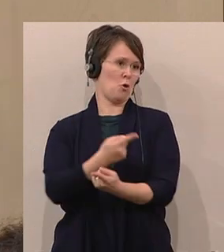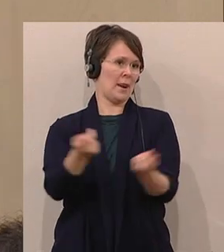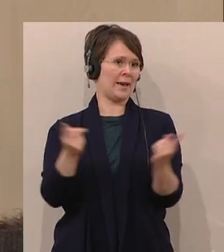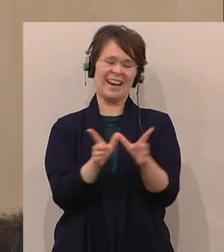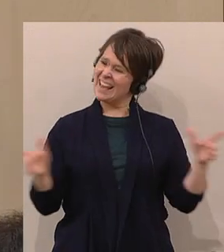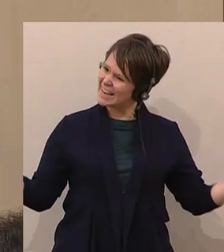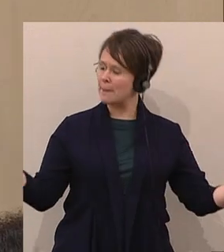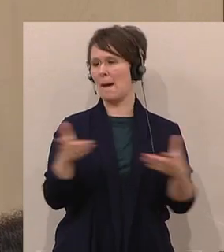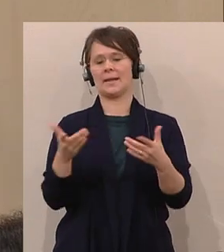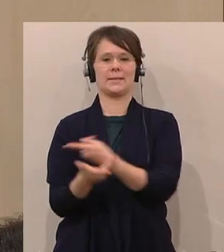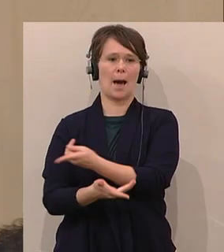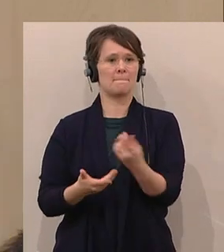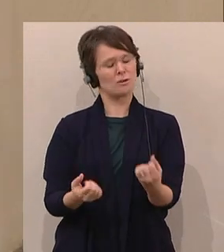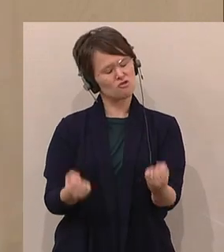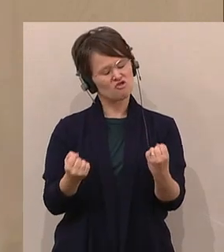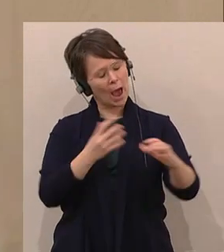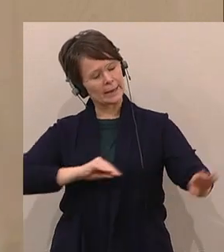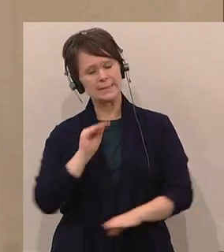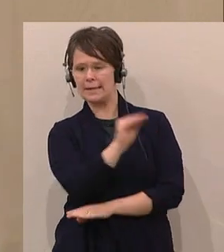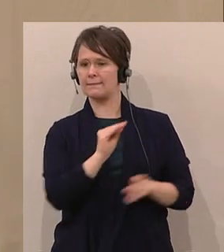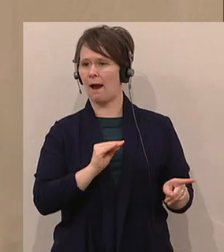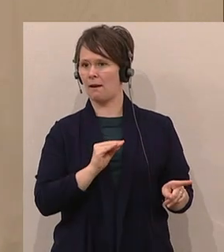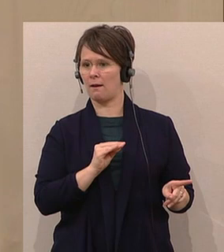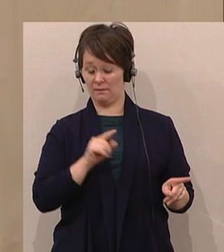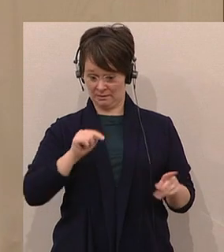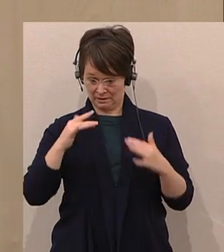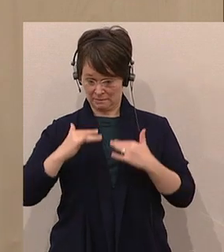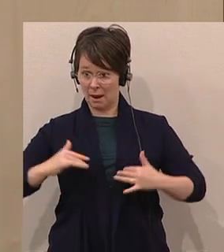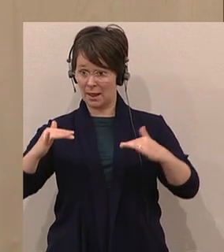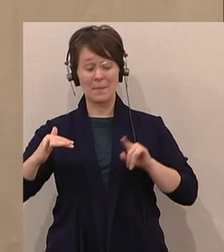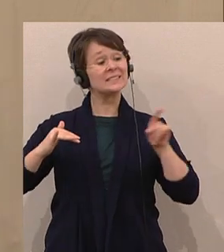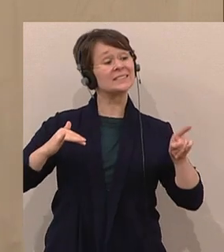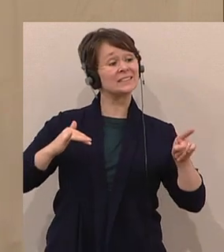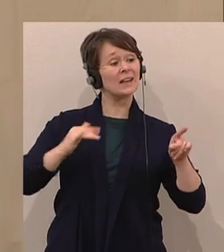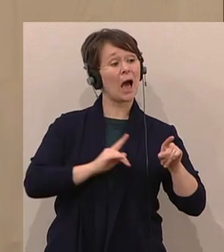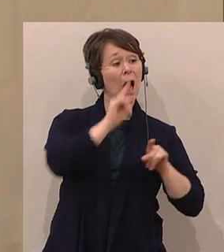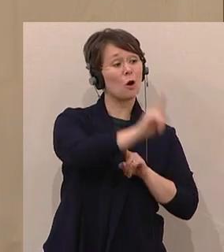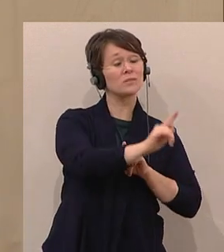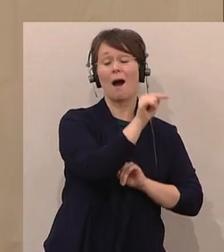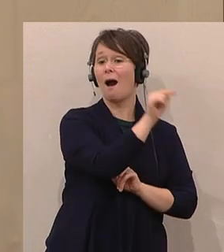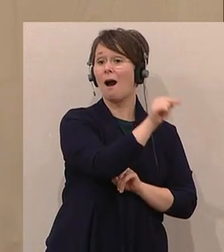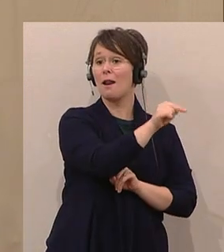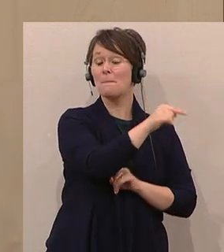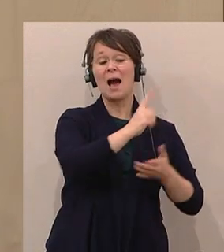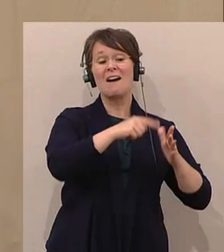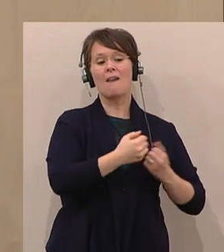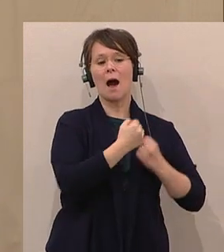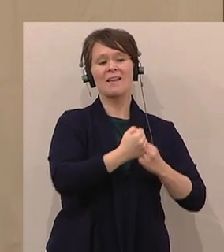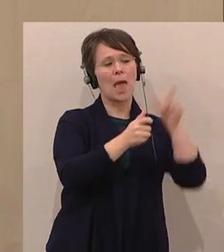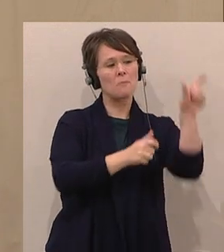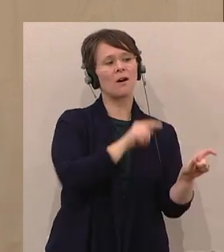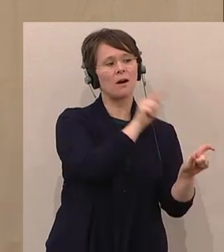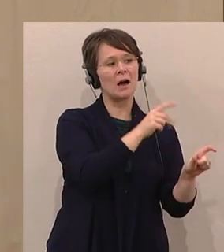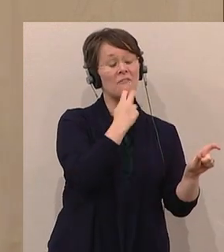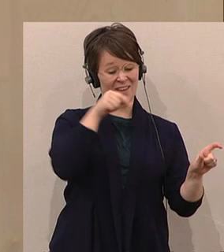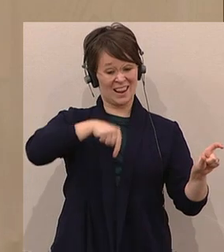starkes Signal an Wahlkämpfer außerhalb des Parlaments, die unsere Arena hier missbrauchen wollen, senden.